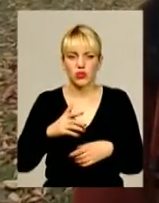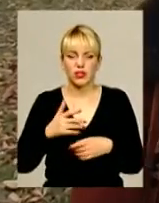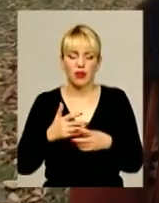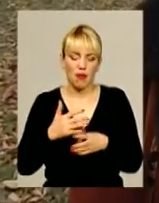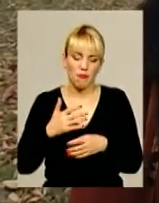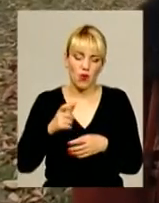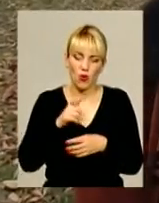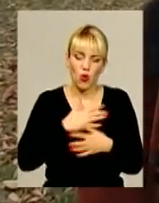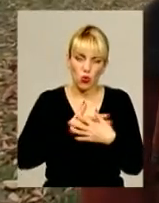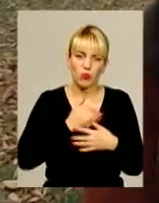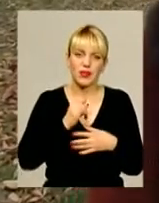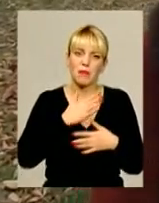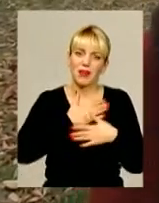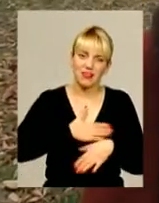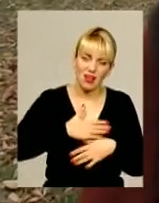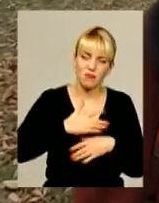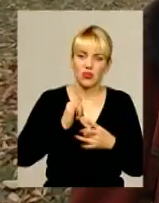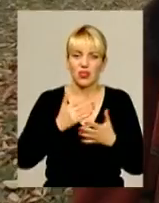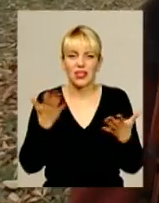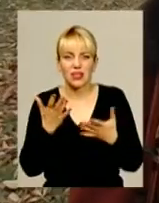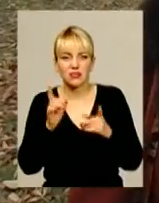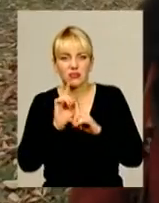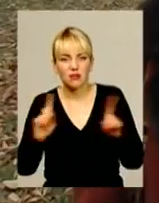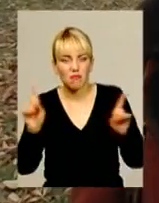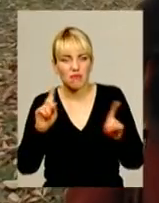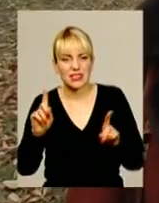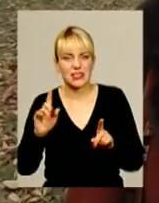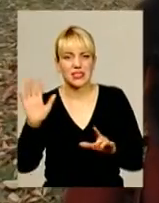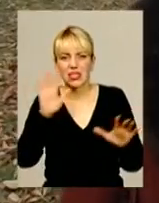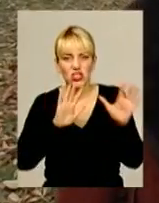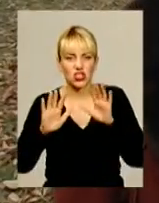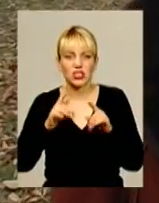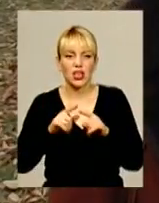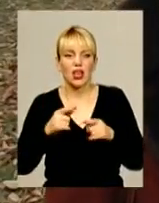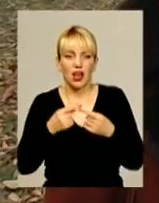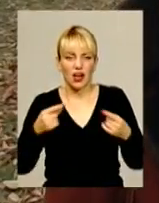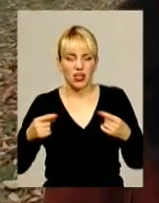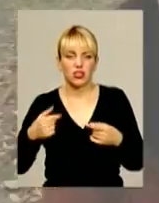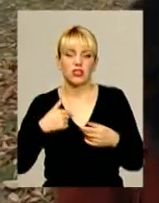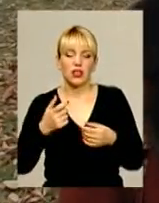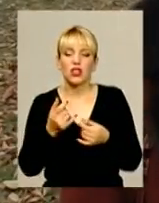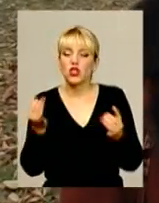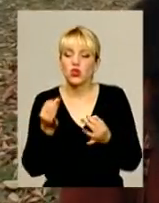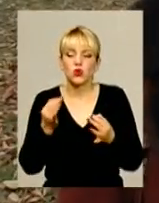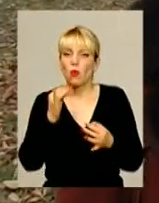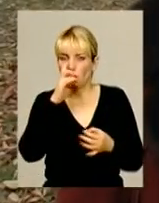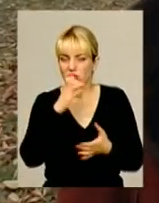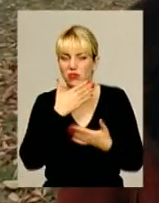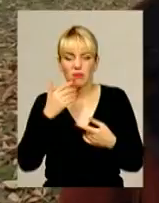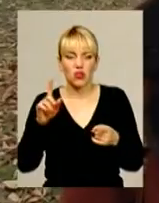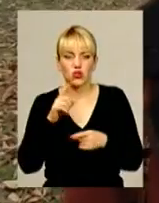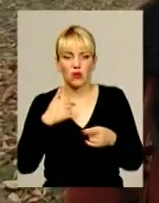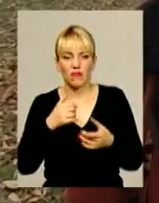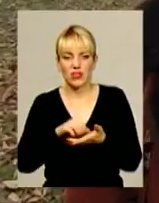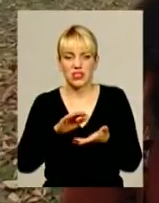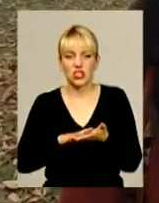хороші приємні речі, а якісь містичні. Я думаю, що, в принципі, немає нічого поганого, що зараз відмічають це свято